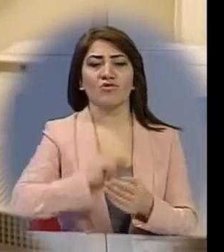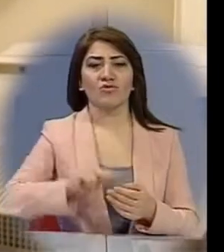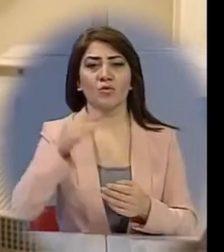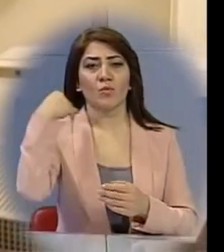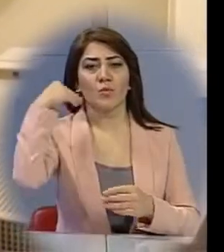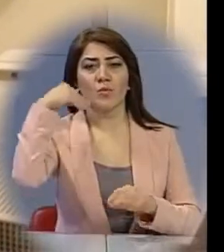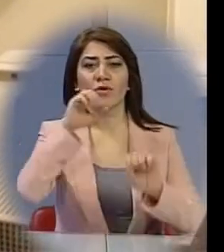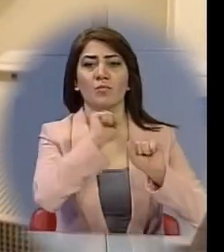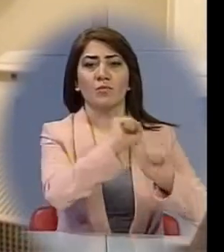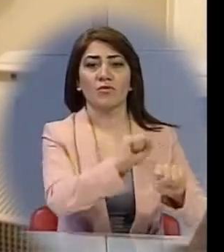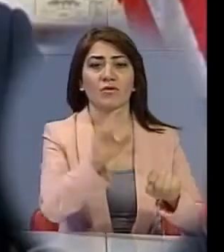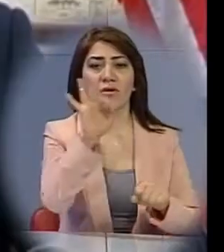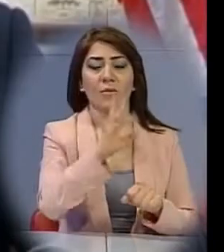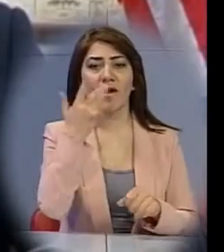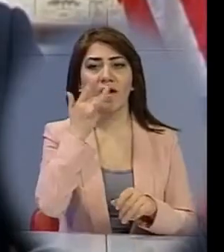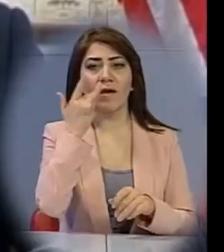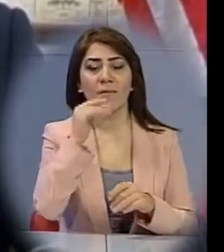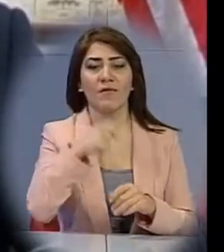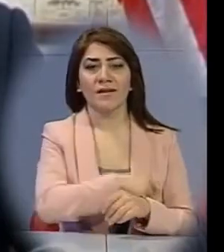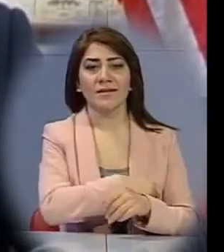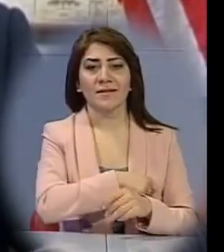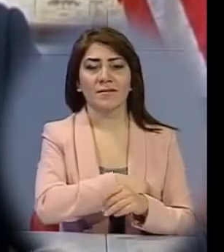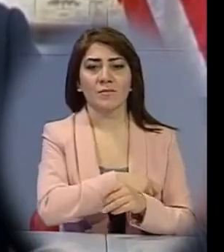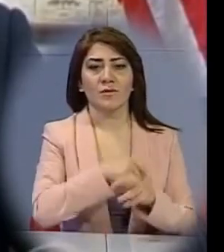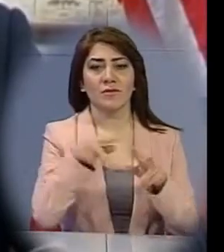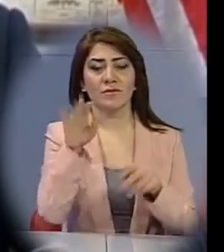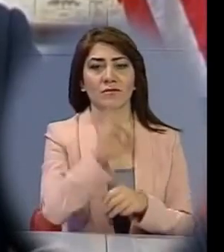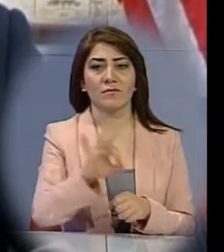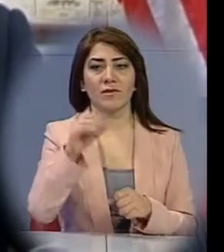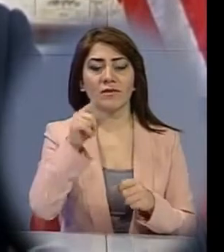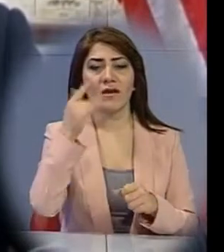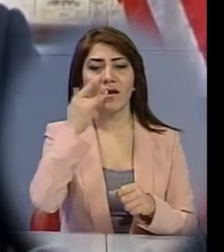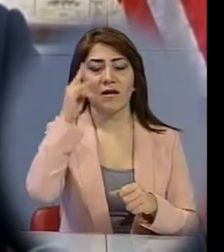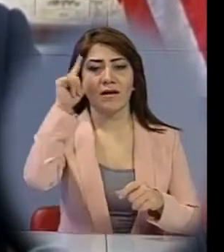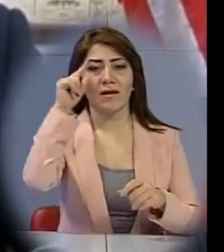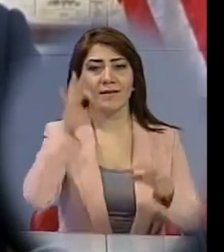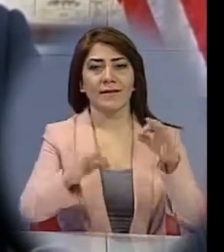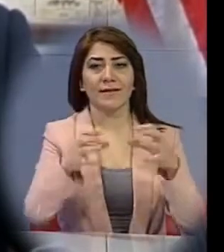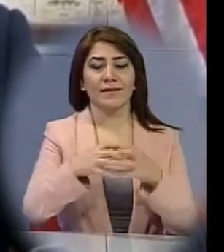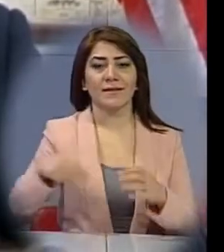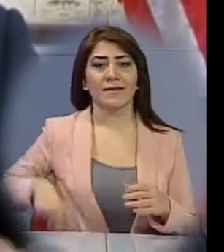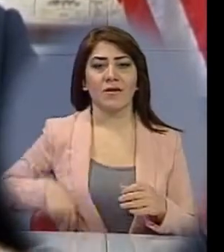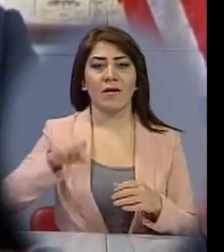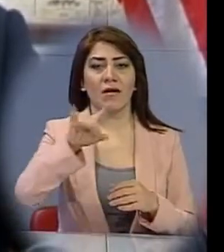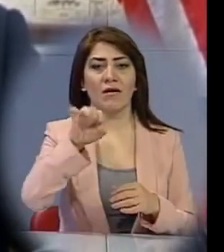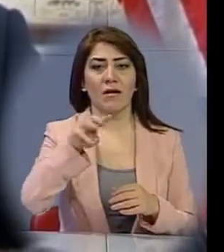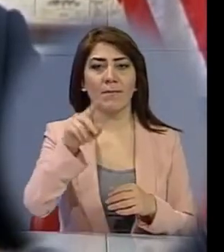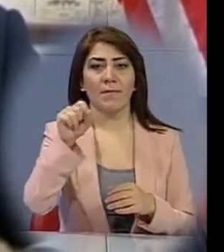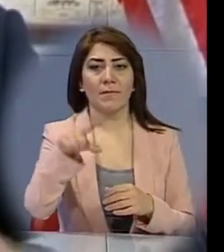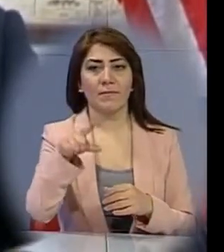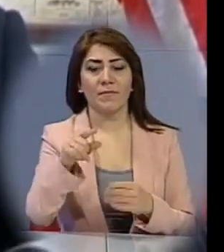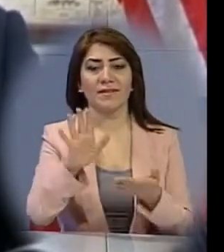ժեղմ գիծը պարտադրելով սպիտակտանը և կոնգրեսին։ Այս արիթով հայտարարել է հայդատի գրասենյակի տնորեն առամ համբարյանը։